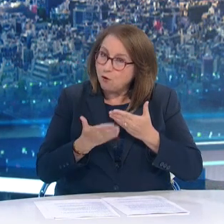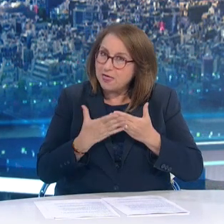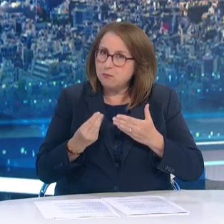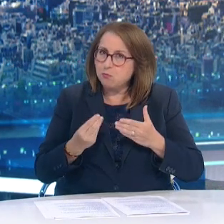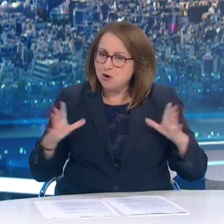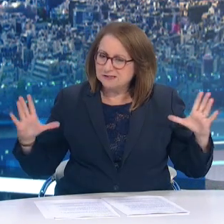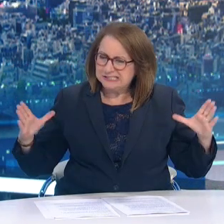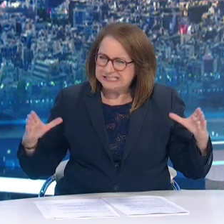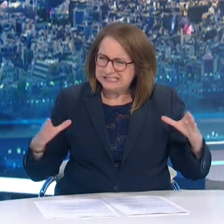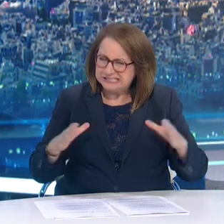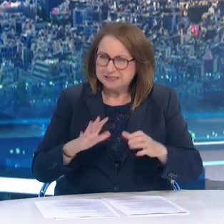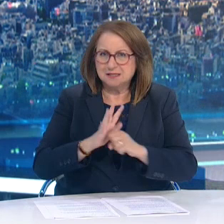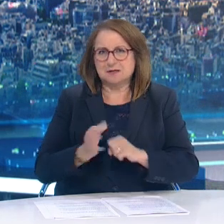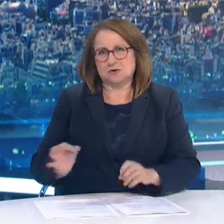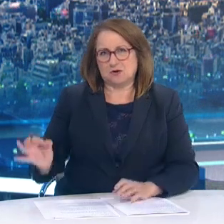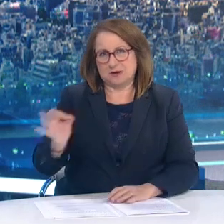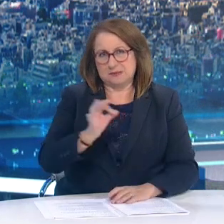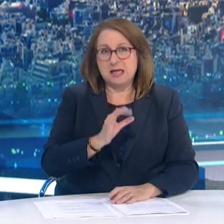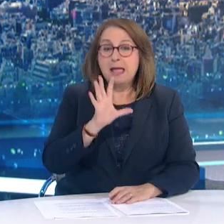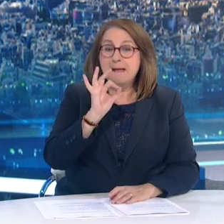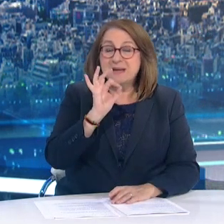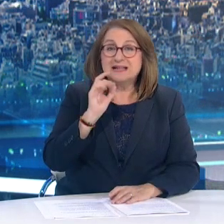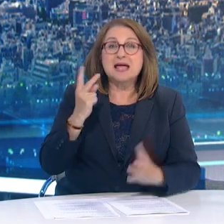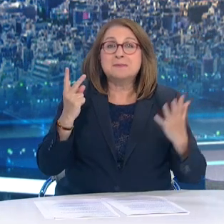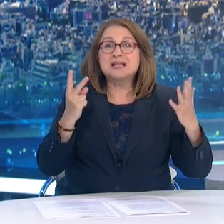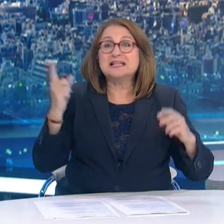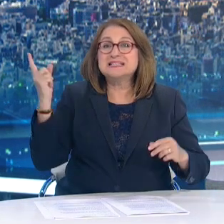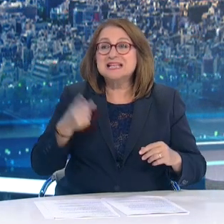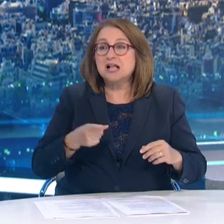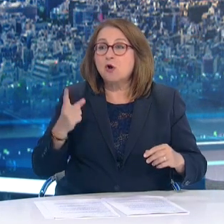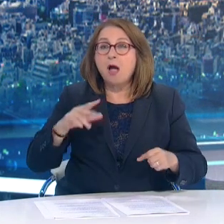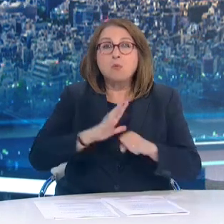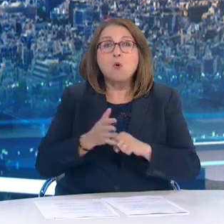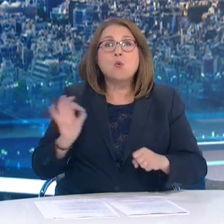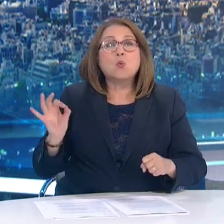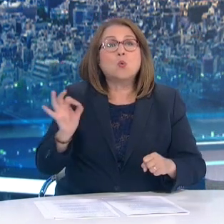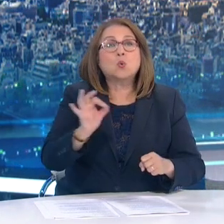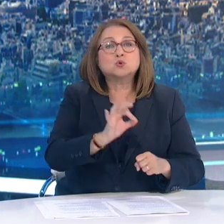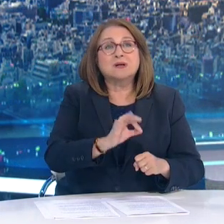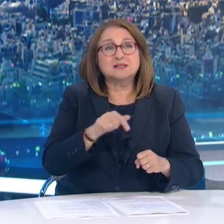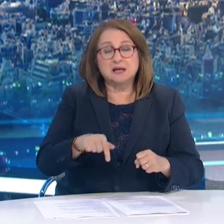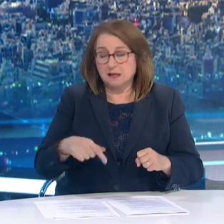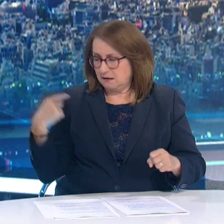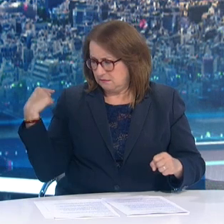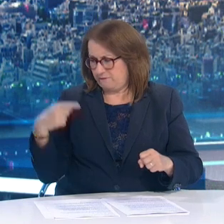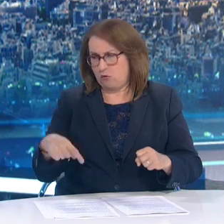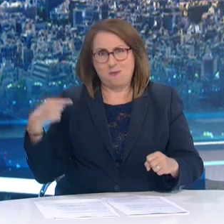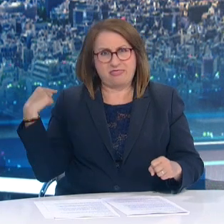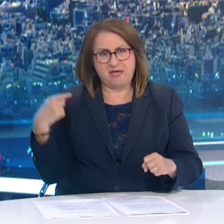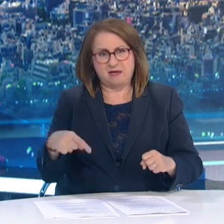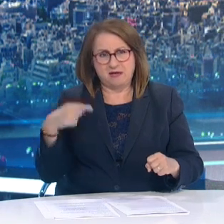Σύμφωνα με τα στοιχεία του ΕΟΔΙ το 57% των διαγνωσμένων κρουσμάτων αυτήν την εβδομάδα που μόλις τώρα μας πέρασε